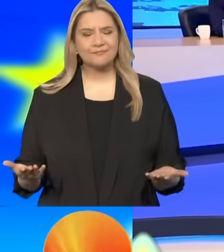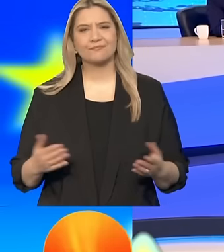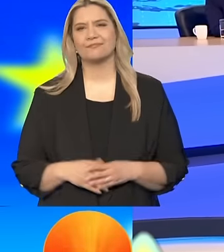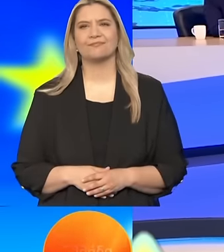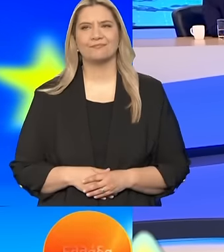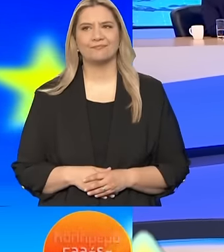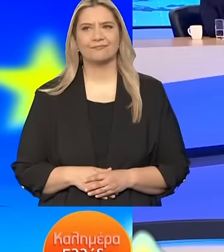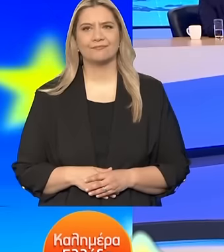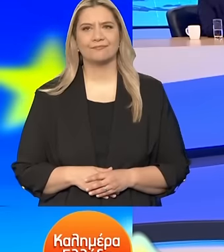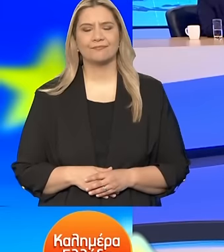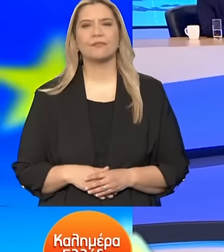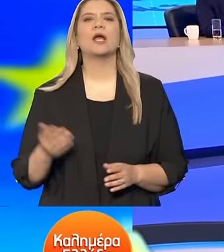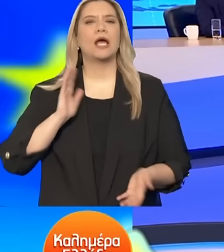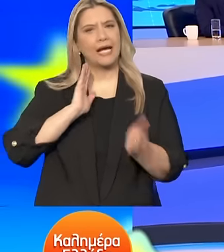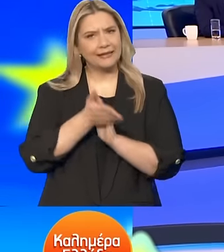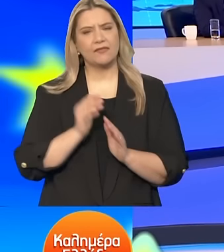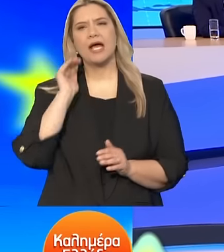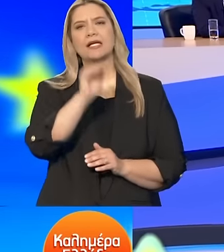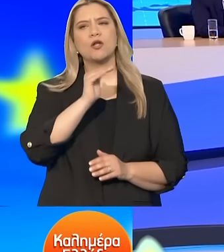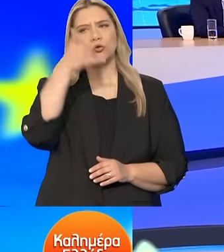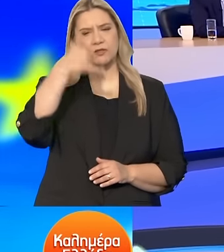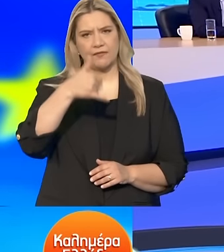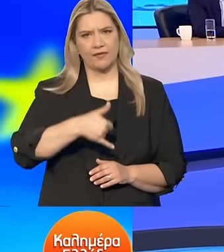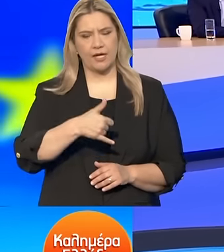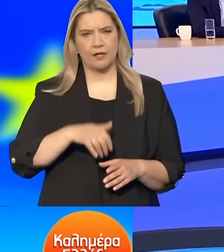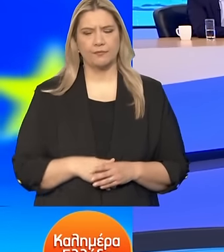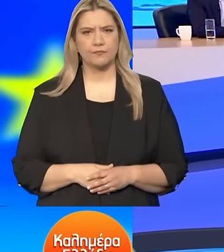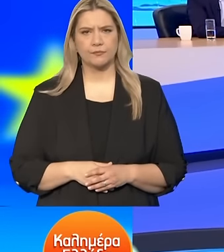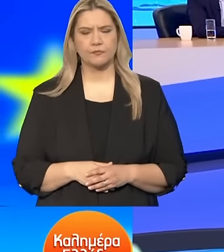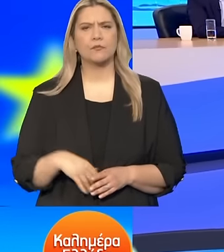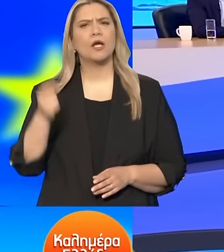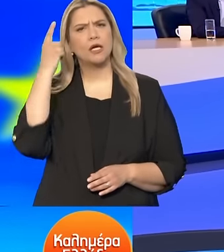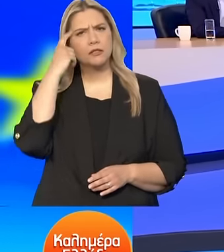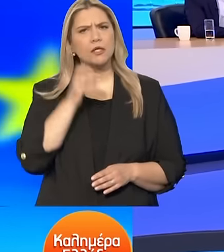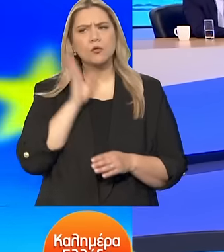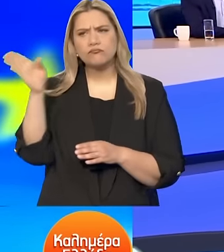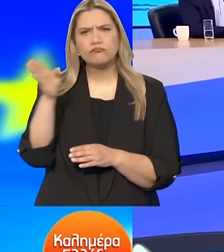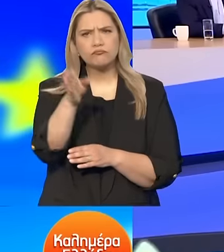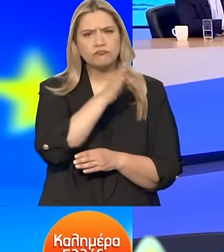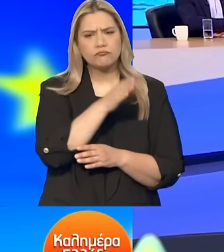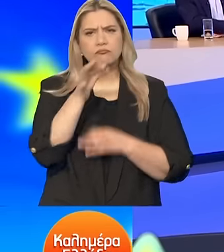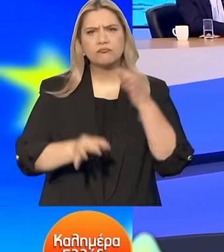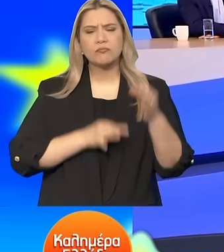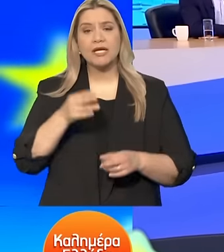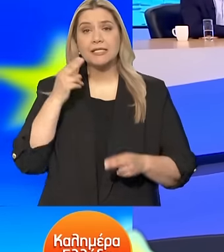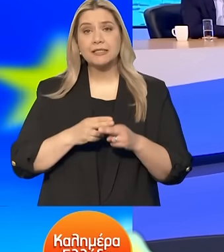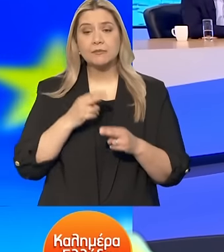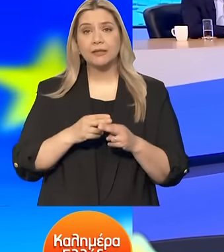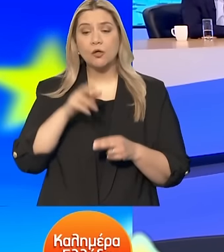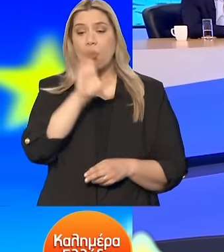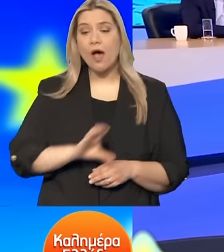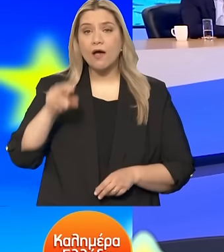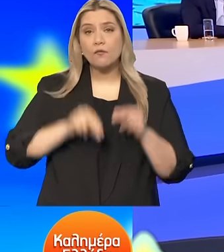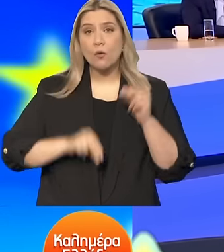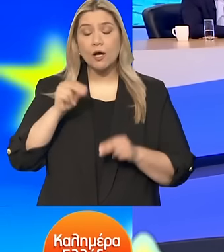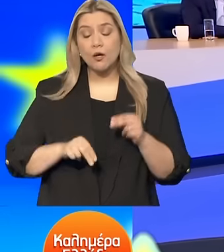κατευθείαν στα βαφιά. Επισημένετε σε όλες τις εμφανίσεις σας την κρισιμότητα αυτών των εκλογών.